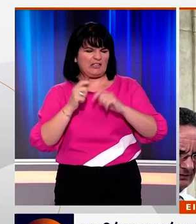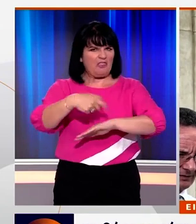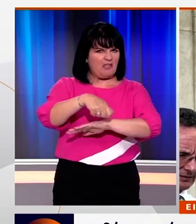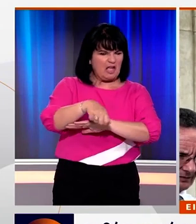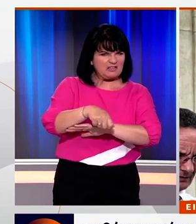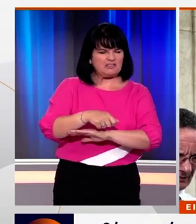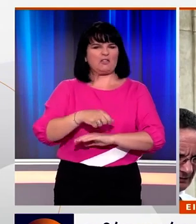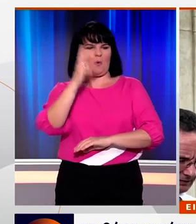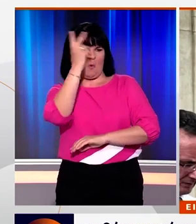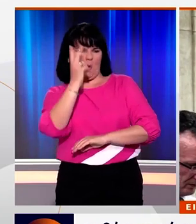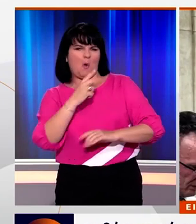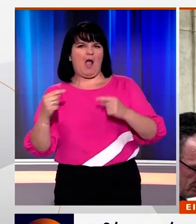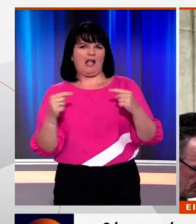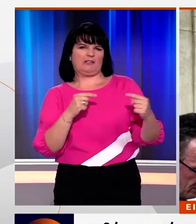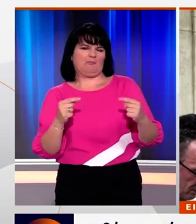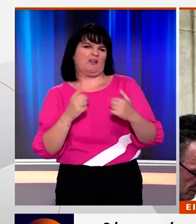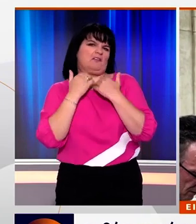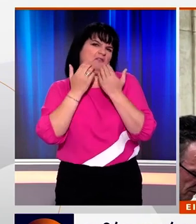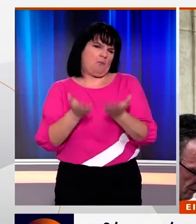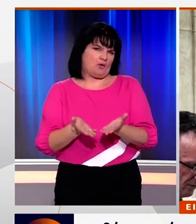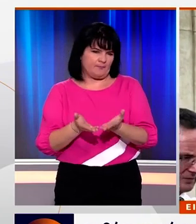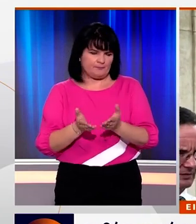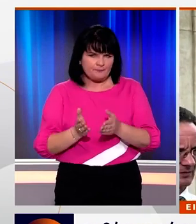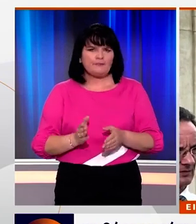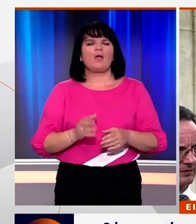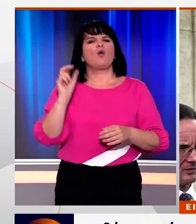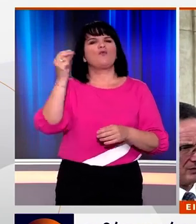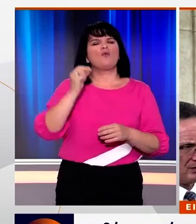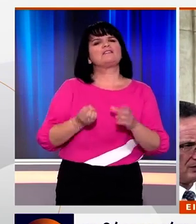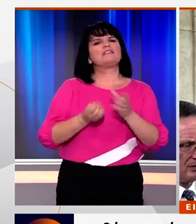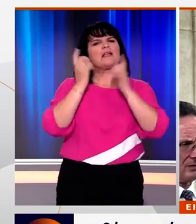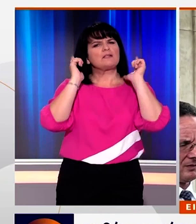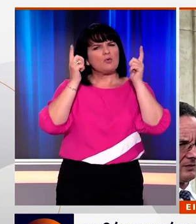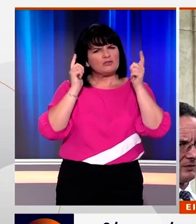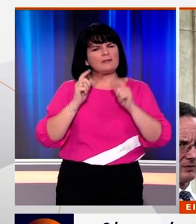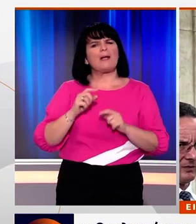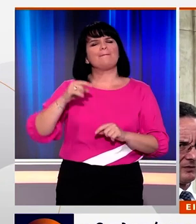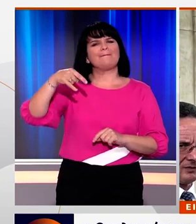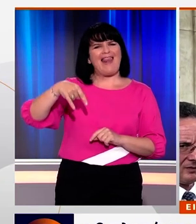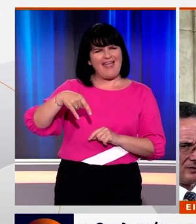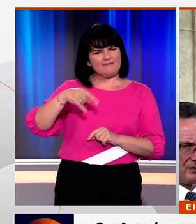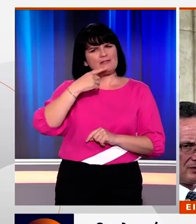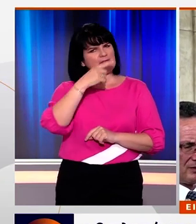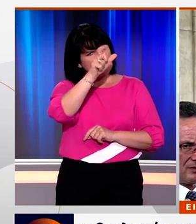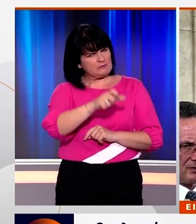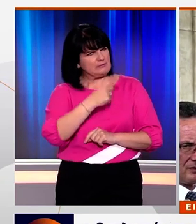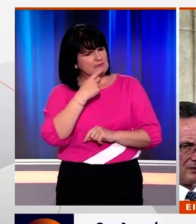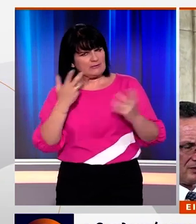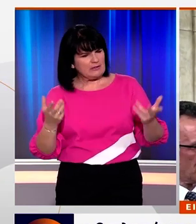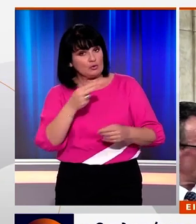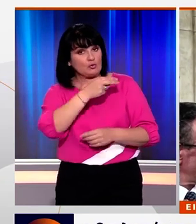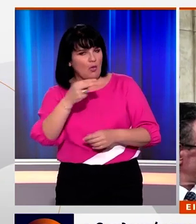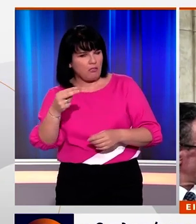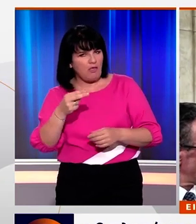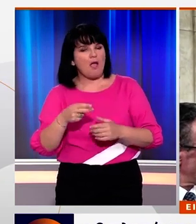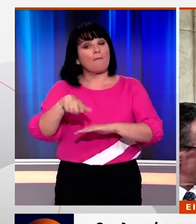δικαστήριο κατά των πολιτικών της αντιπάλων. Από την πλευρά του, ο βουλευτής της Νέας Δημοκρατίας, Θανάσης Πλεύρης, ανέφερε ότι η υπόθεση